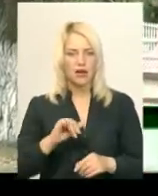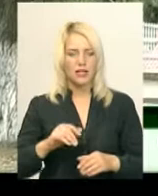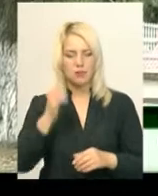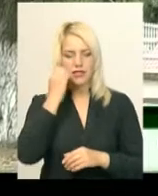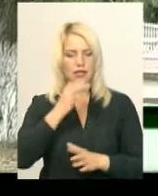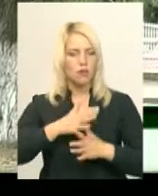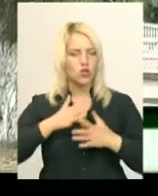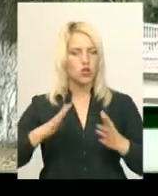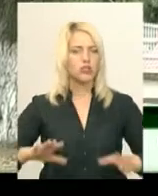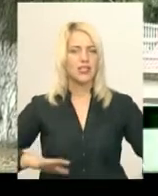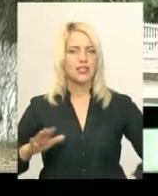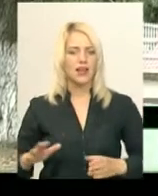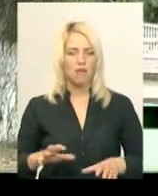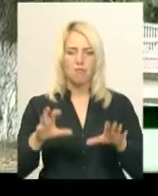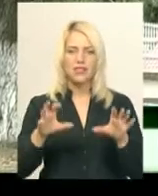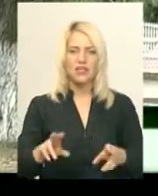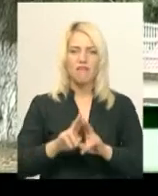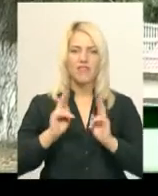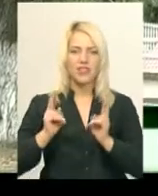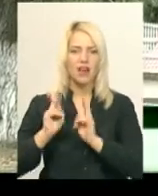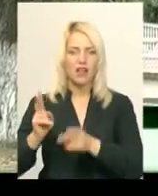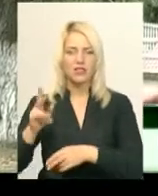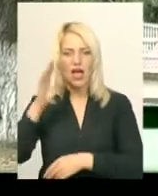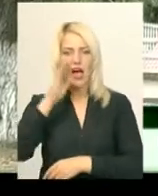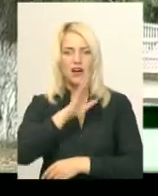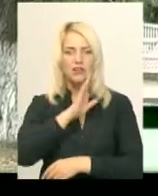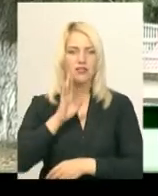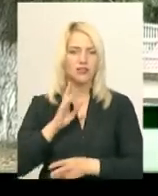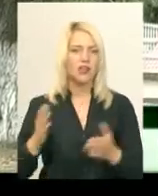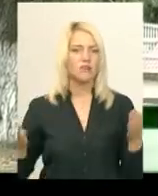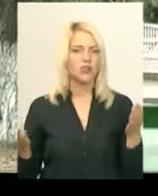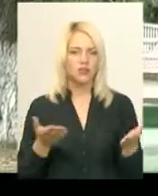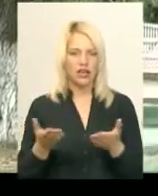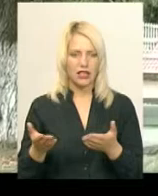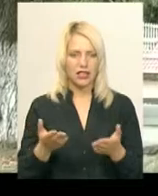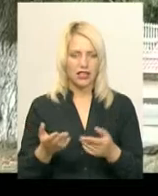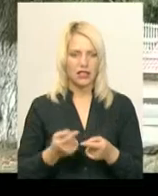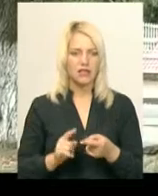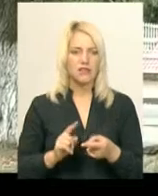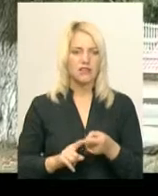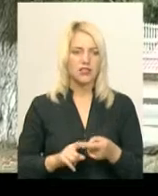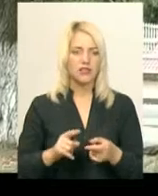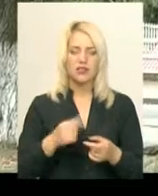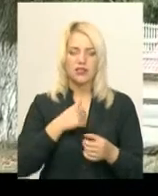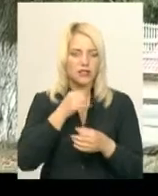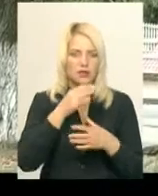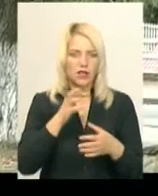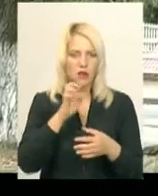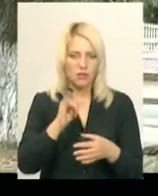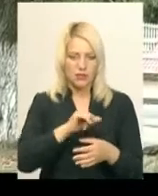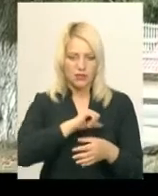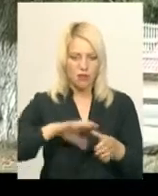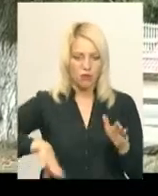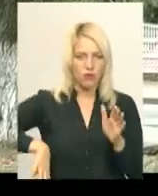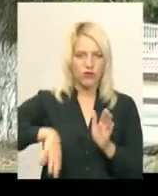федерації, и родителям, которые все-таки… Великі спасибі головам федерації і батькам. Київ не зміг профінансувати